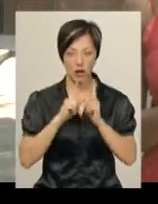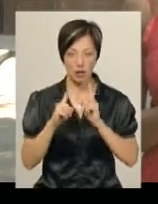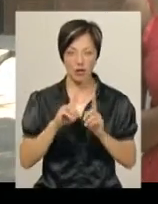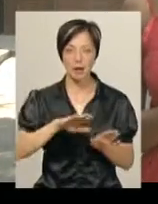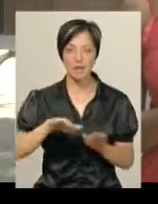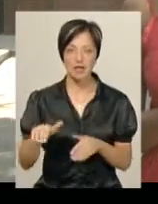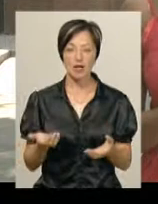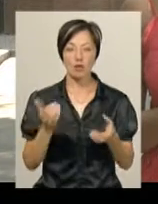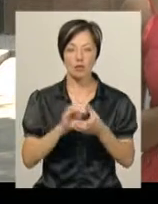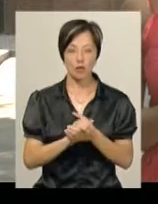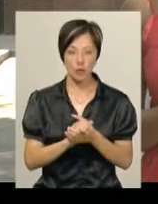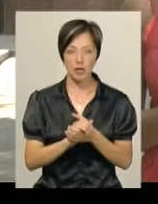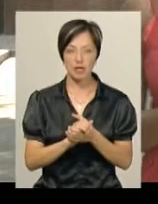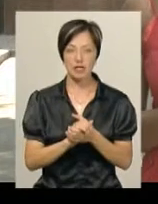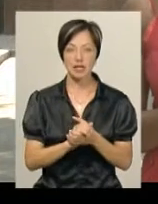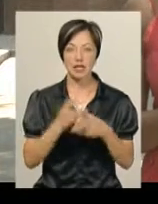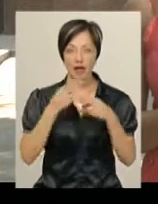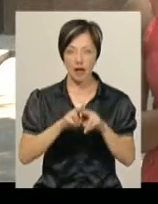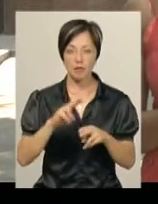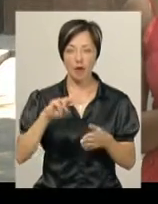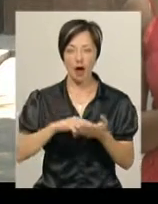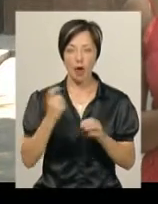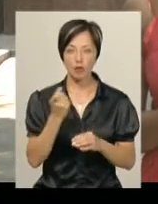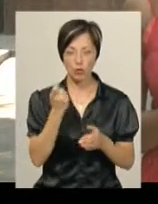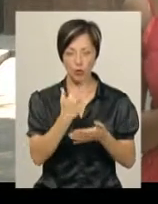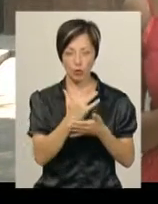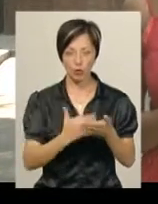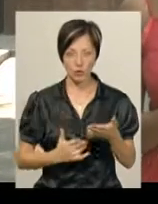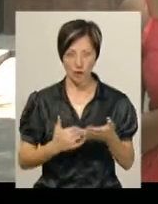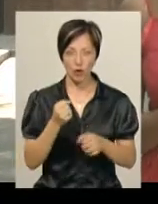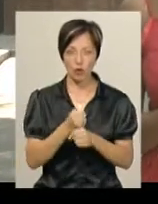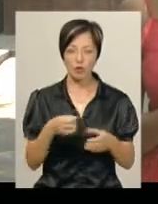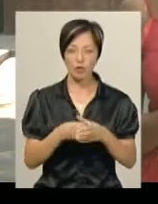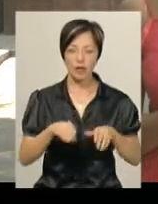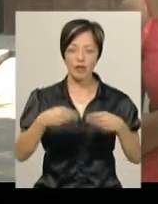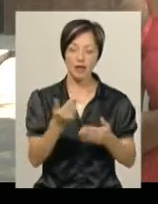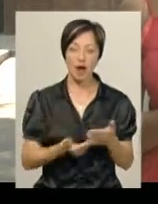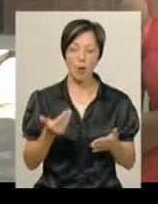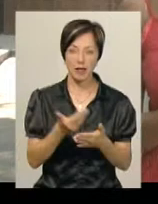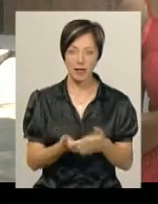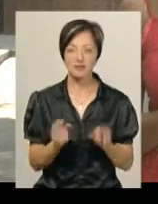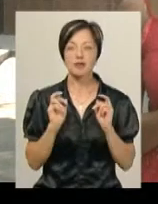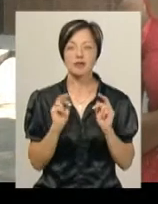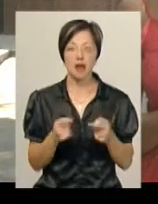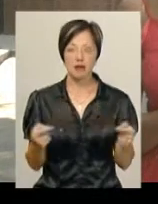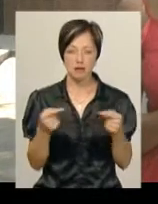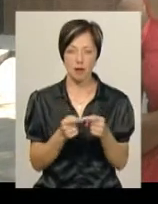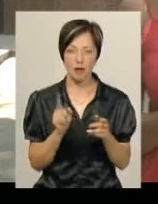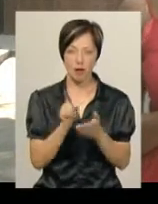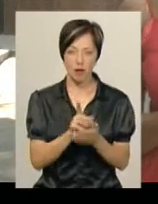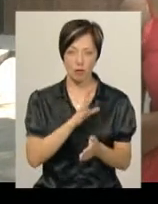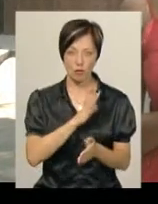Після ознайомлення з техніко-економічним обґрунтуванням робоча група надає свої рекомендації, яким саме має бути